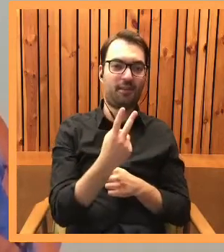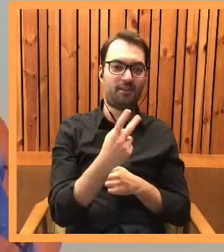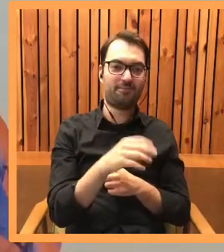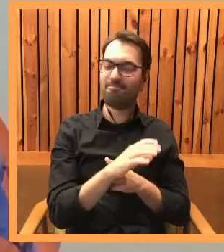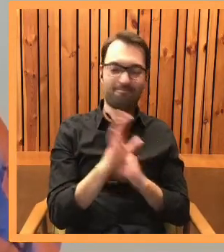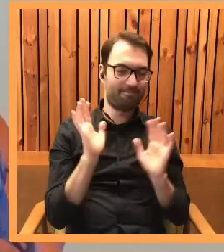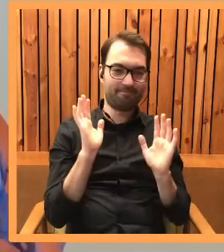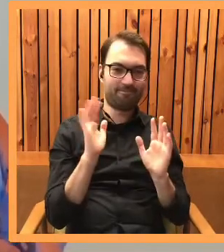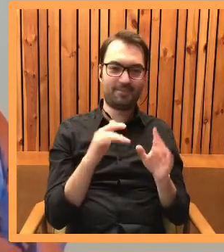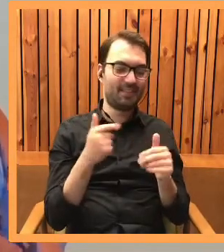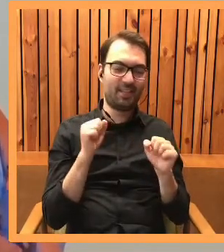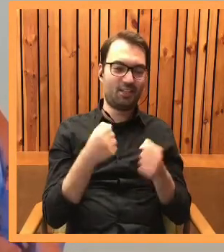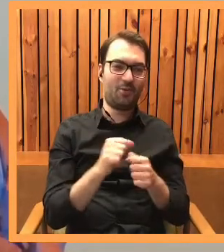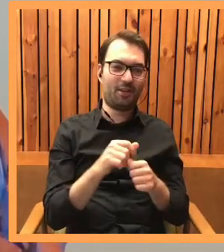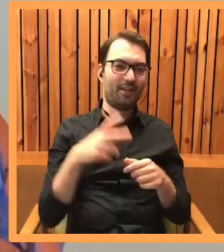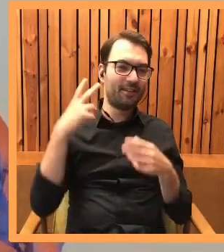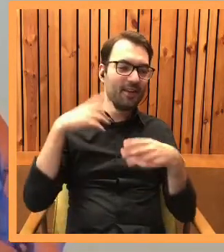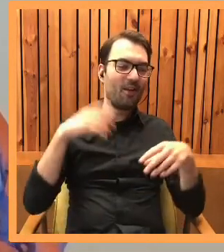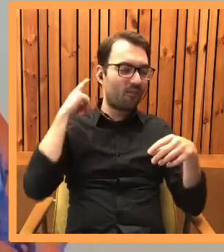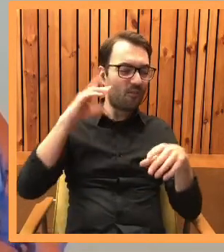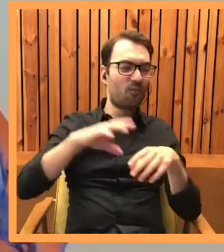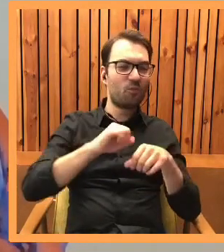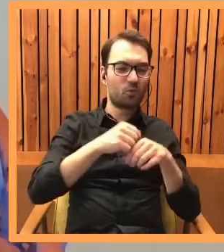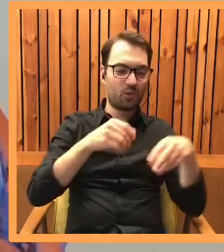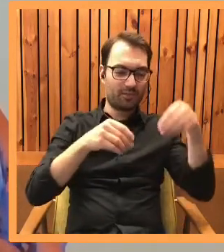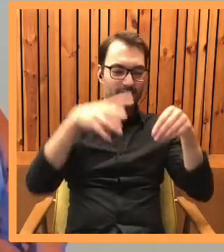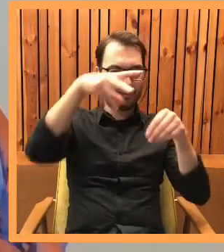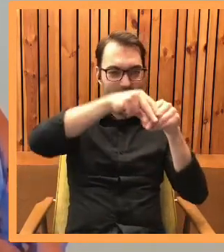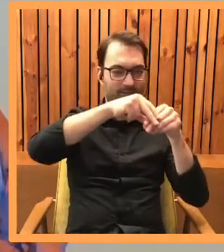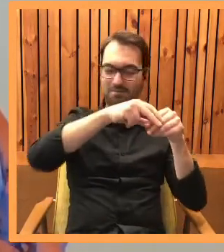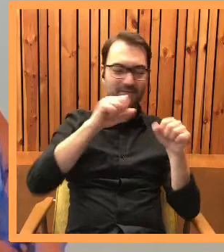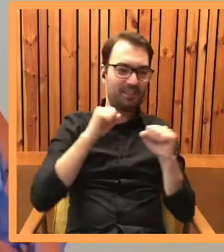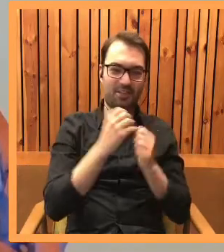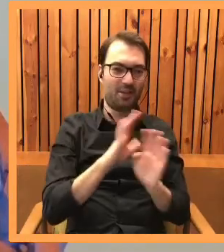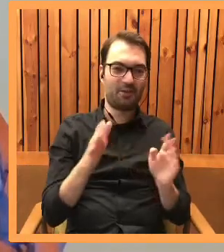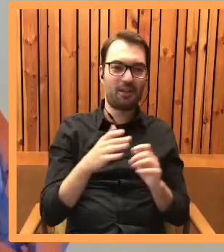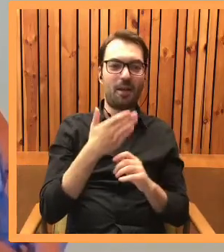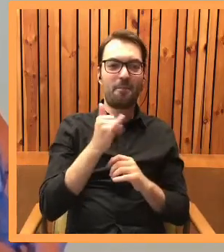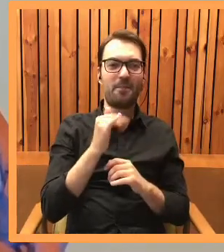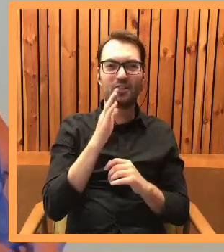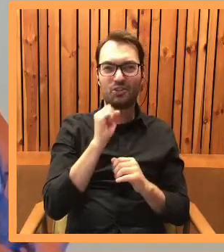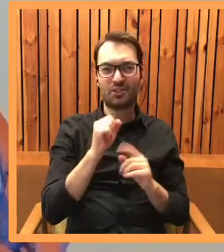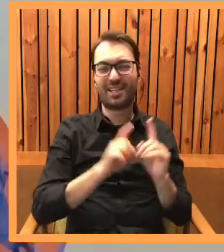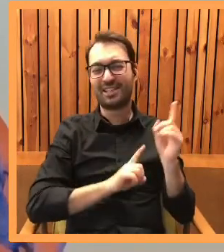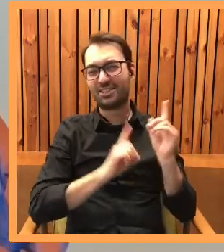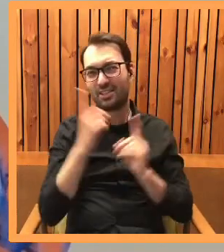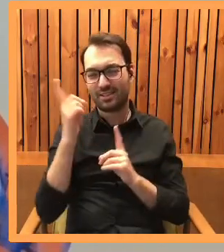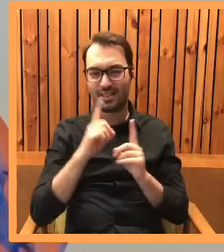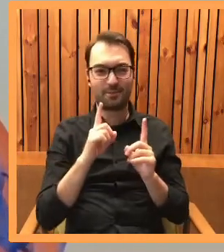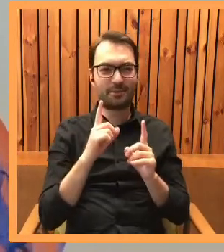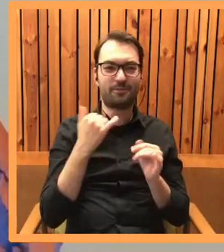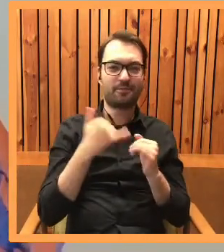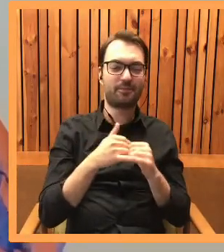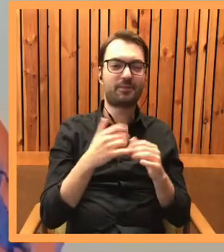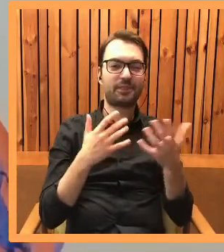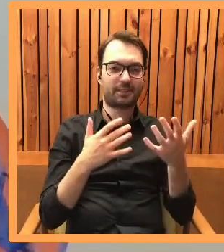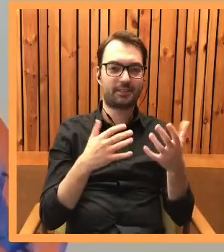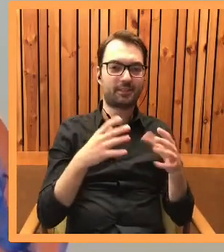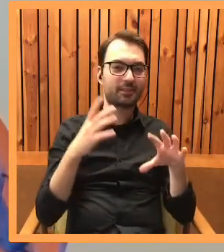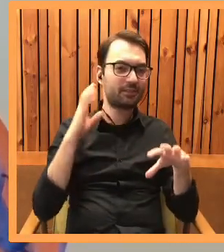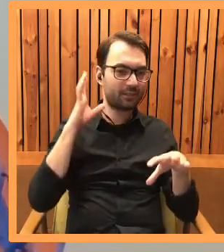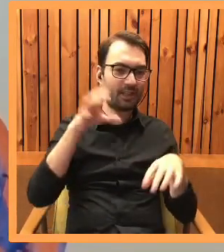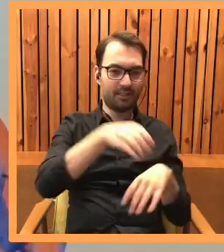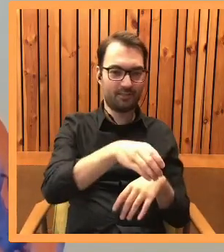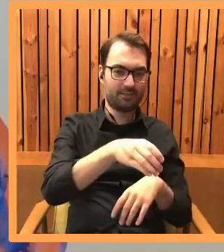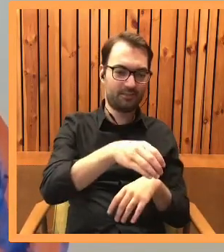całkowicie odporne, niestety. Chociaż Misza jeszcze może czasami, tak, ale to jeżeli trzymać ją ręką za kark,